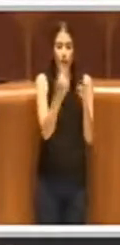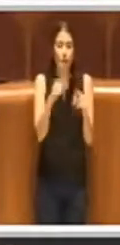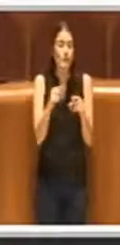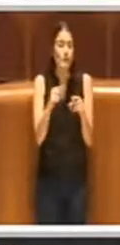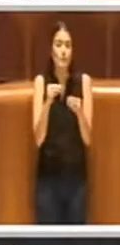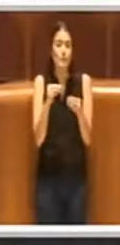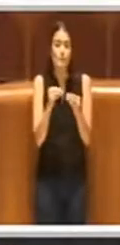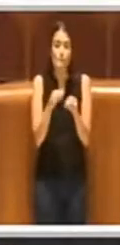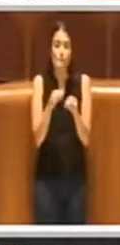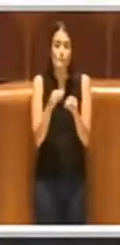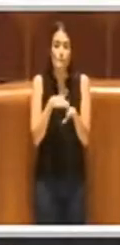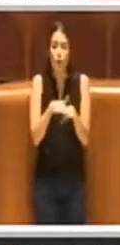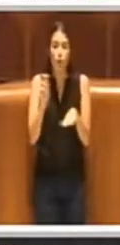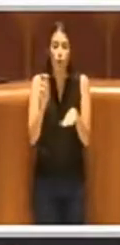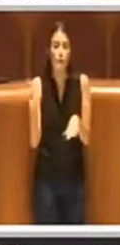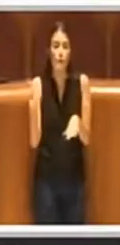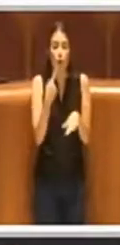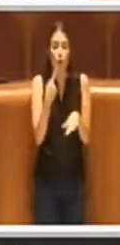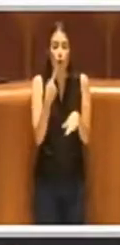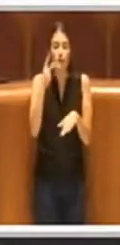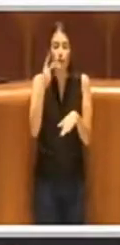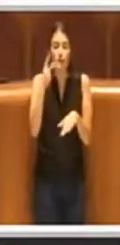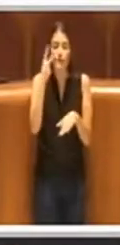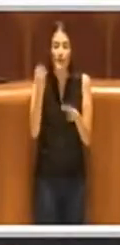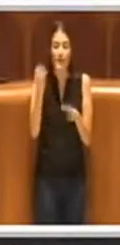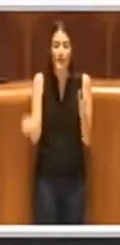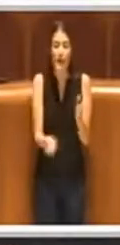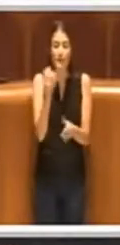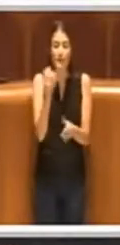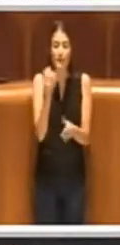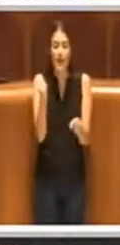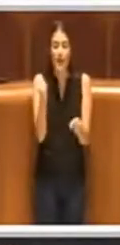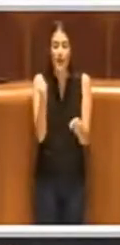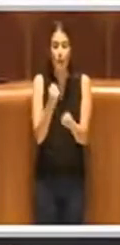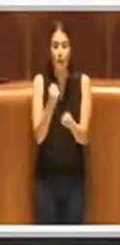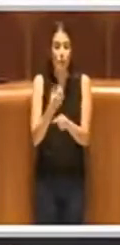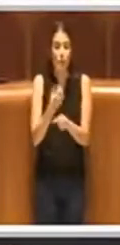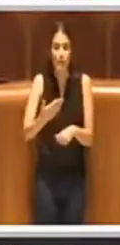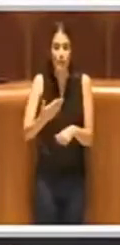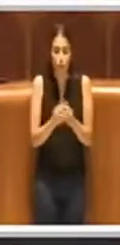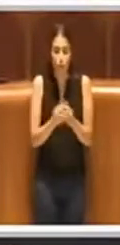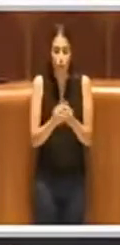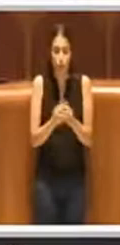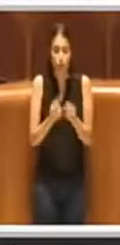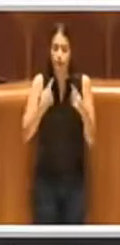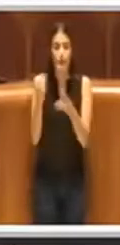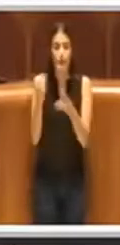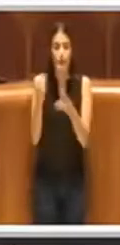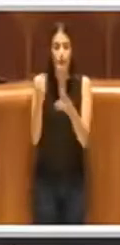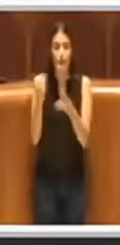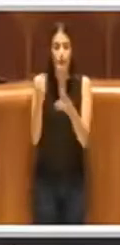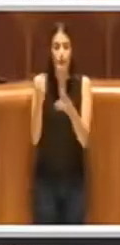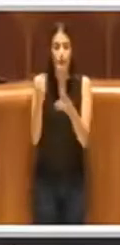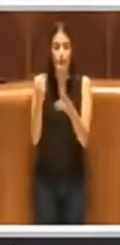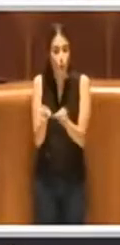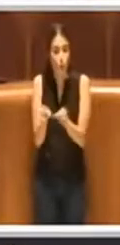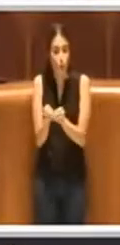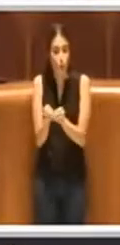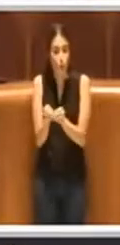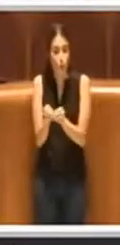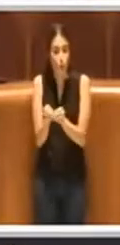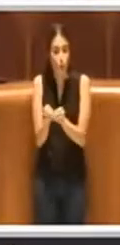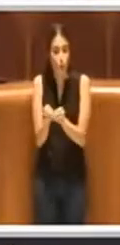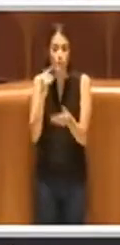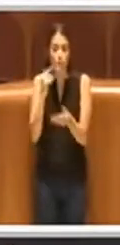veloce per vedere realizzate insomma le opere al più presto Nel contempo abbiamo lavorato insieme alla Giunta delle migliorie